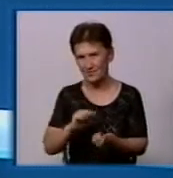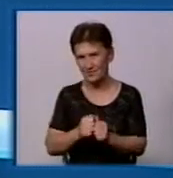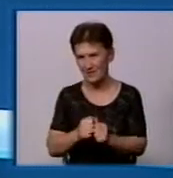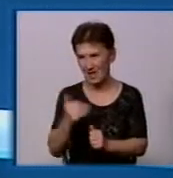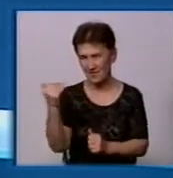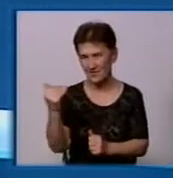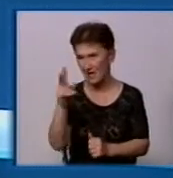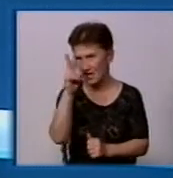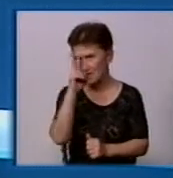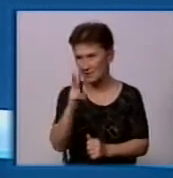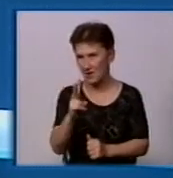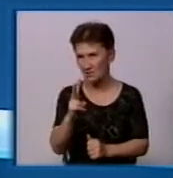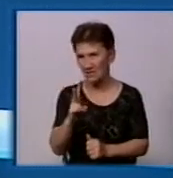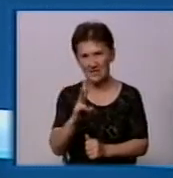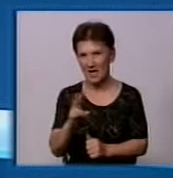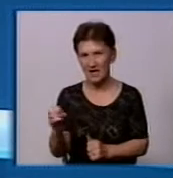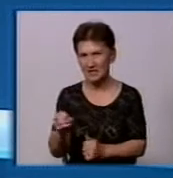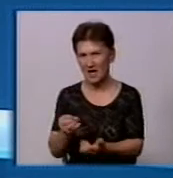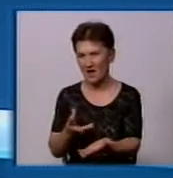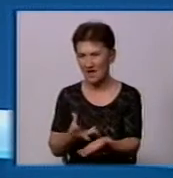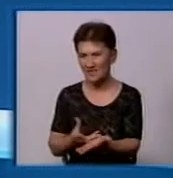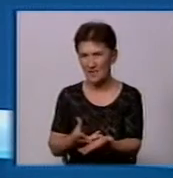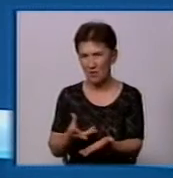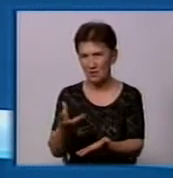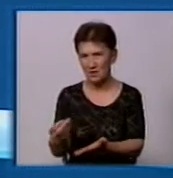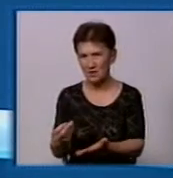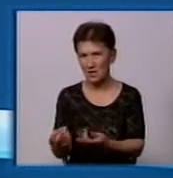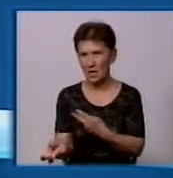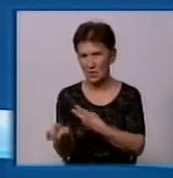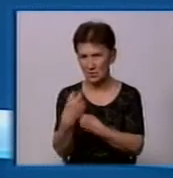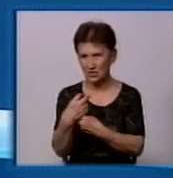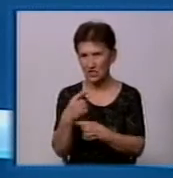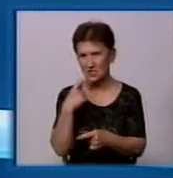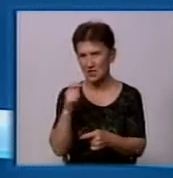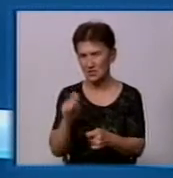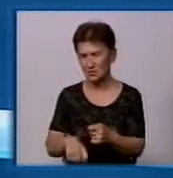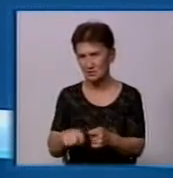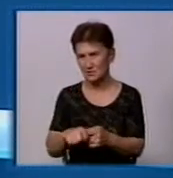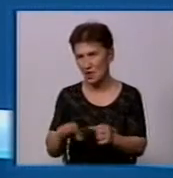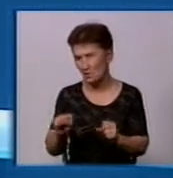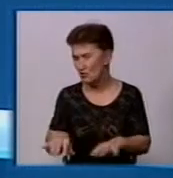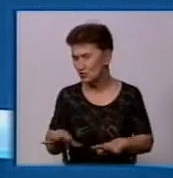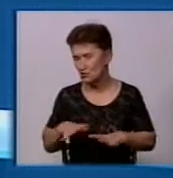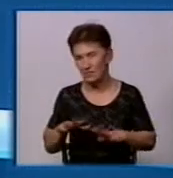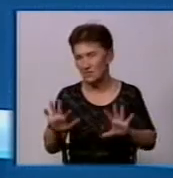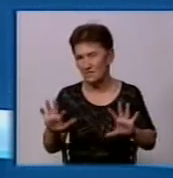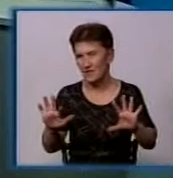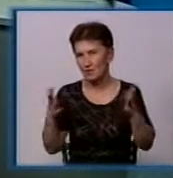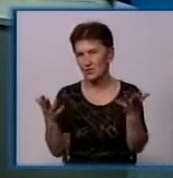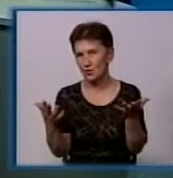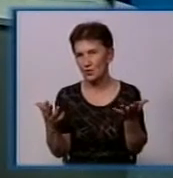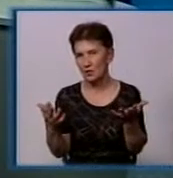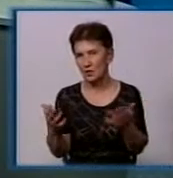два місяці не заплатив за вивіз твердих побутових відходів, прийшла інспекція, спецінспекція, можливо, випадково це сталося, це збіг обставин.